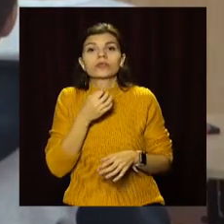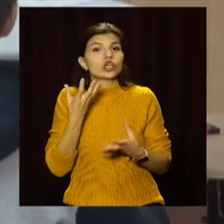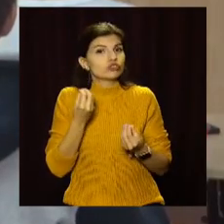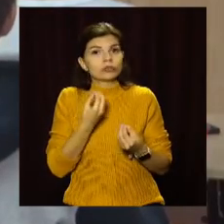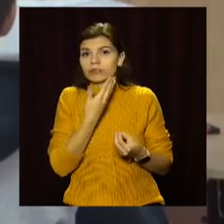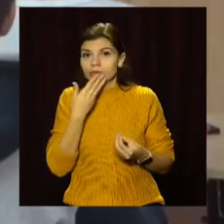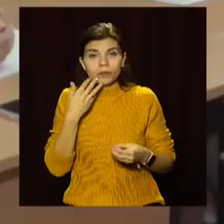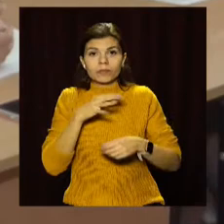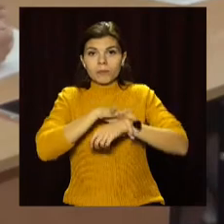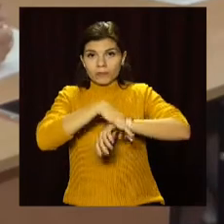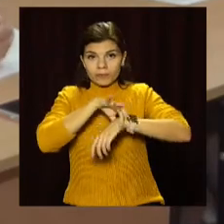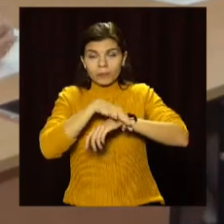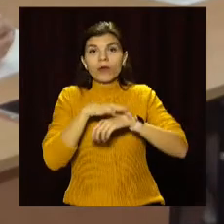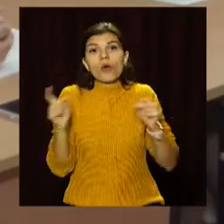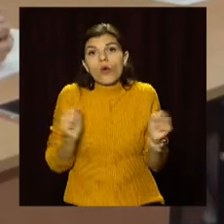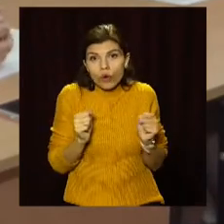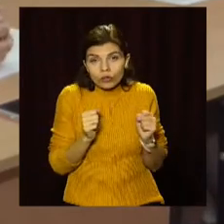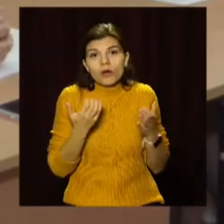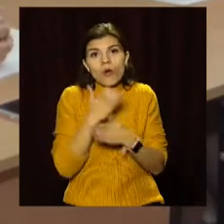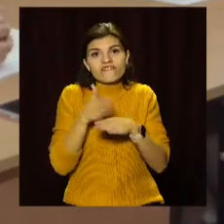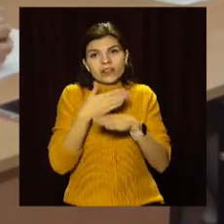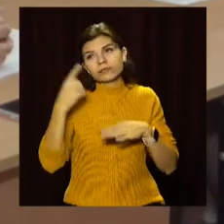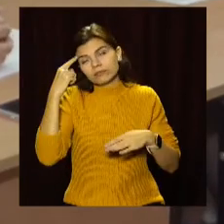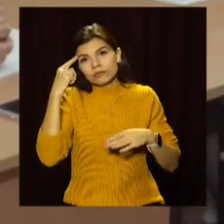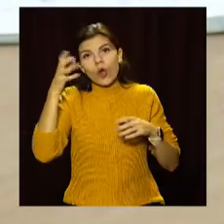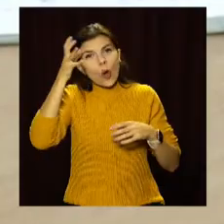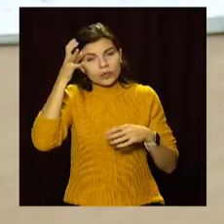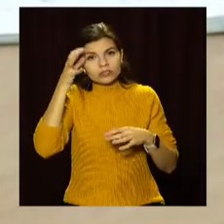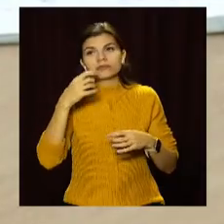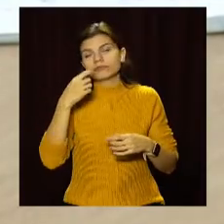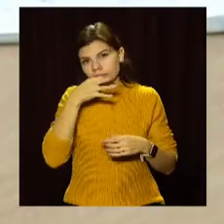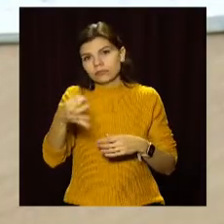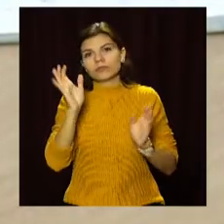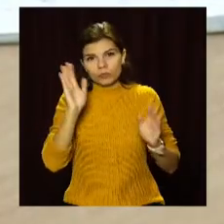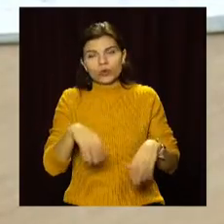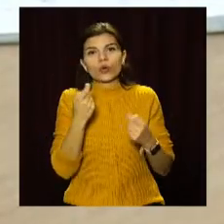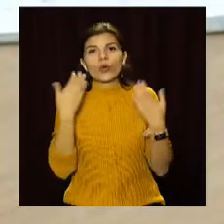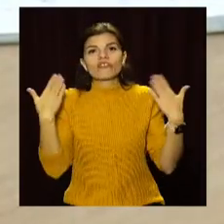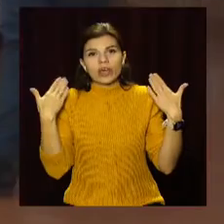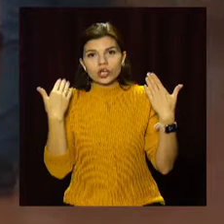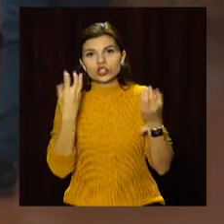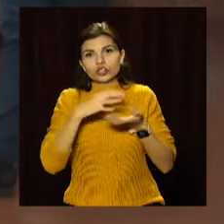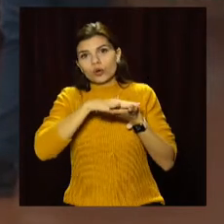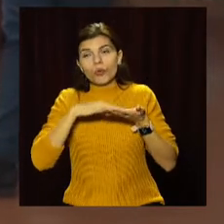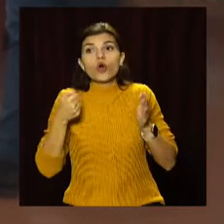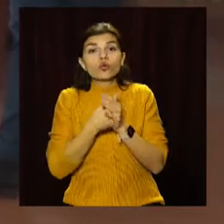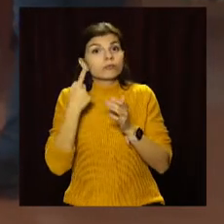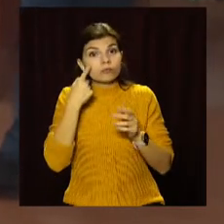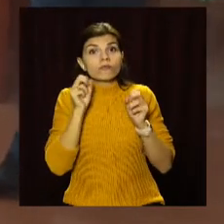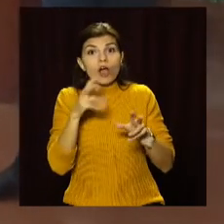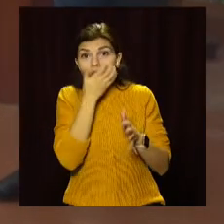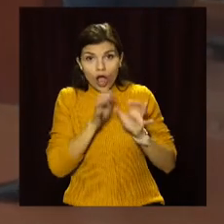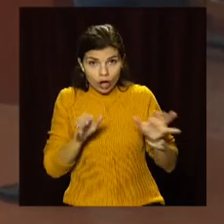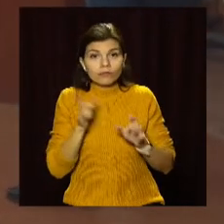стартував, там холодно. Тому відділ освіти ухвалив рішення продовжити канікули до початку опалювального сезону.